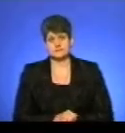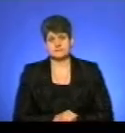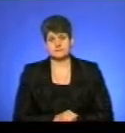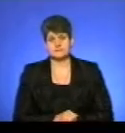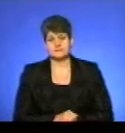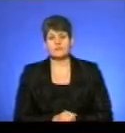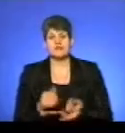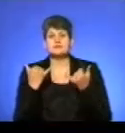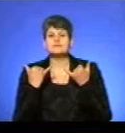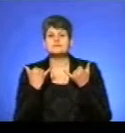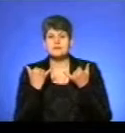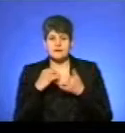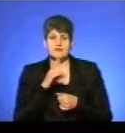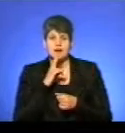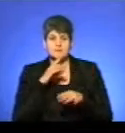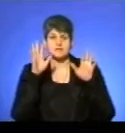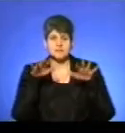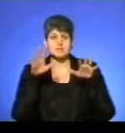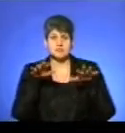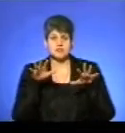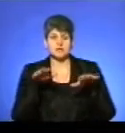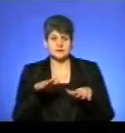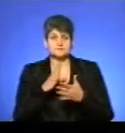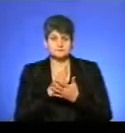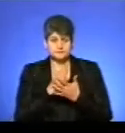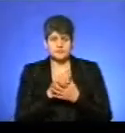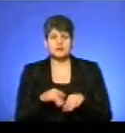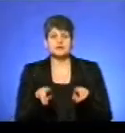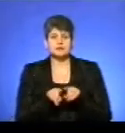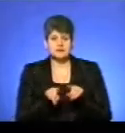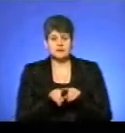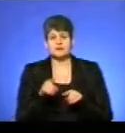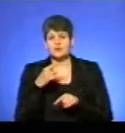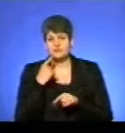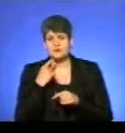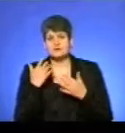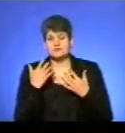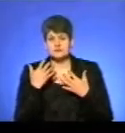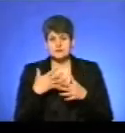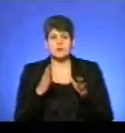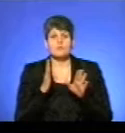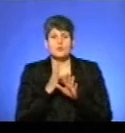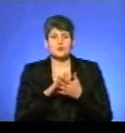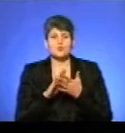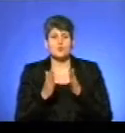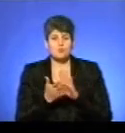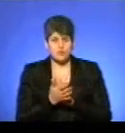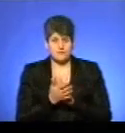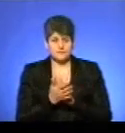Наразі зараз в Кременці падає сніжок, так як передавали по погоднім умовам.